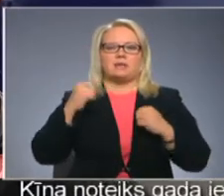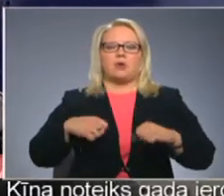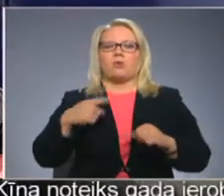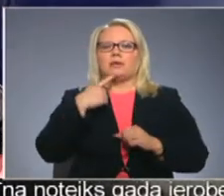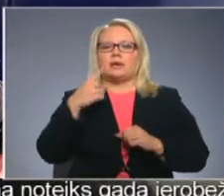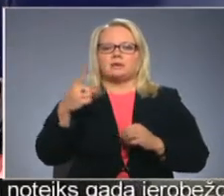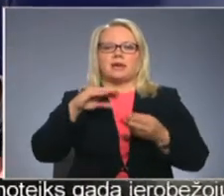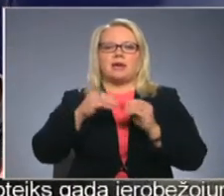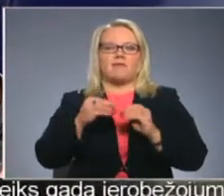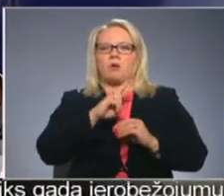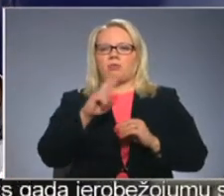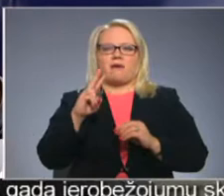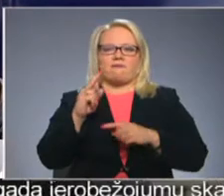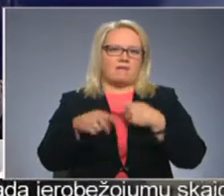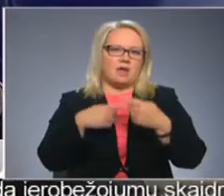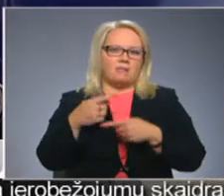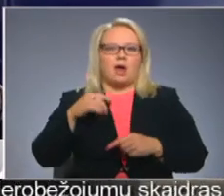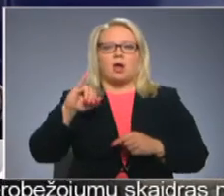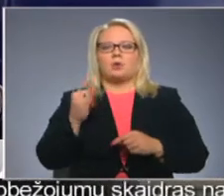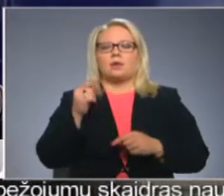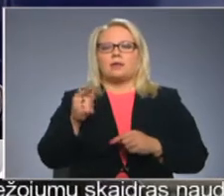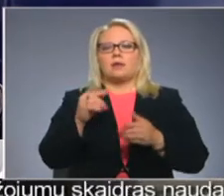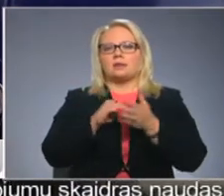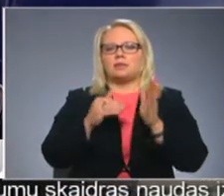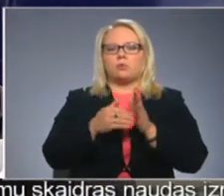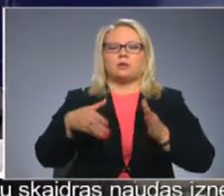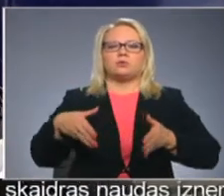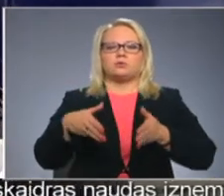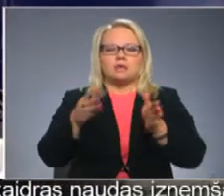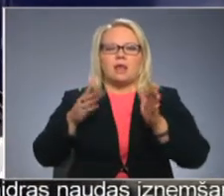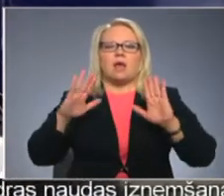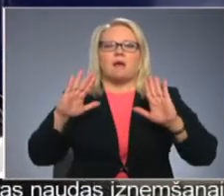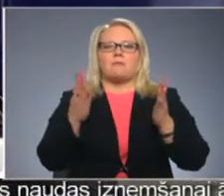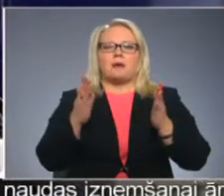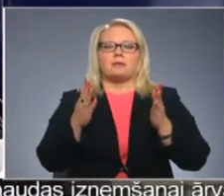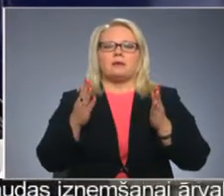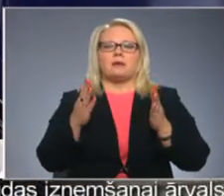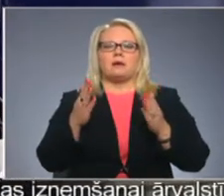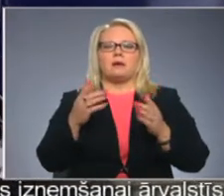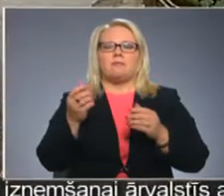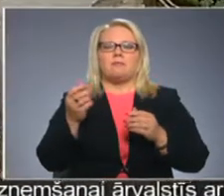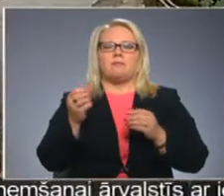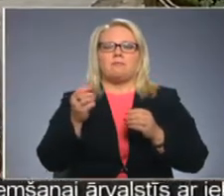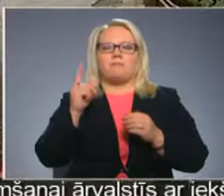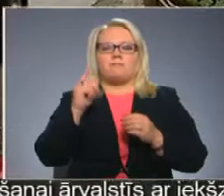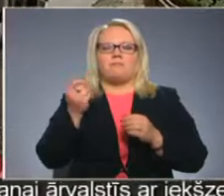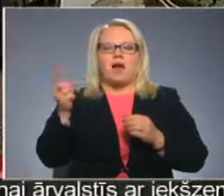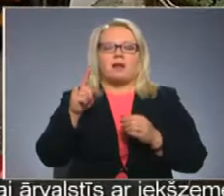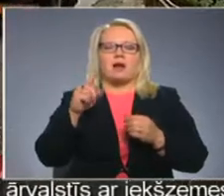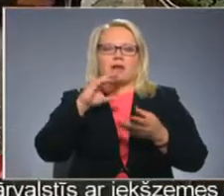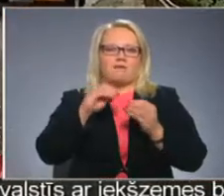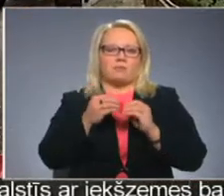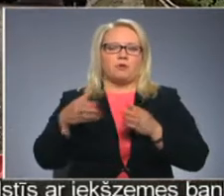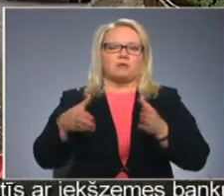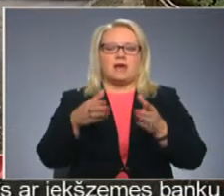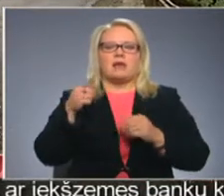tad ievērojam nevienmēr, jo visāda situācijas ir uz ceļa, bet jā, pa lielam jau ievērojam, jo ceļi jau ir tādi,